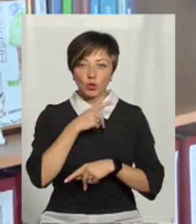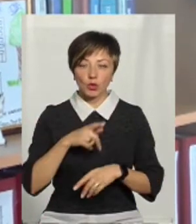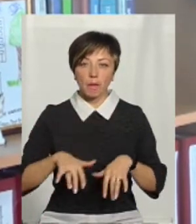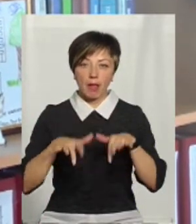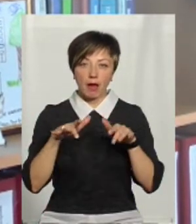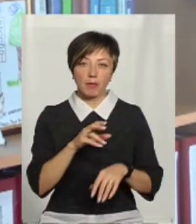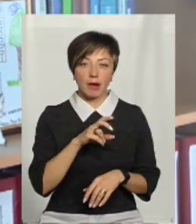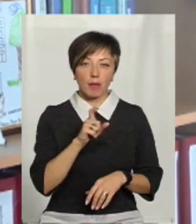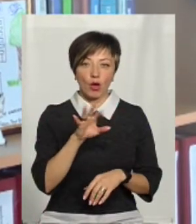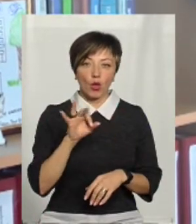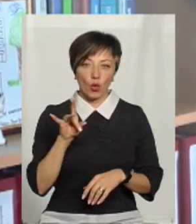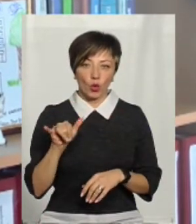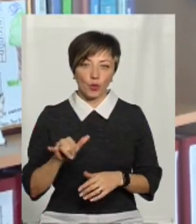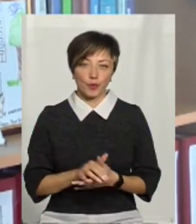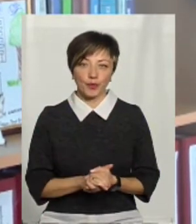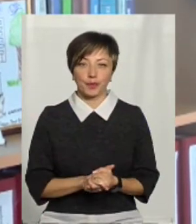парами хлору.